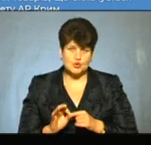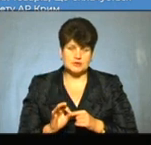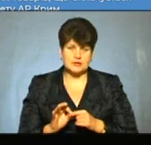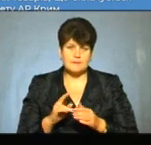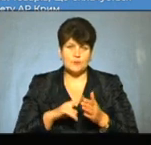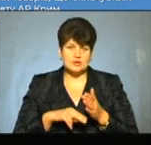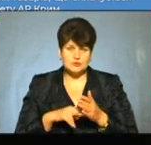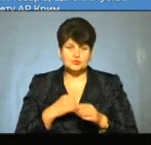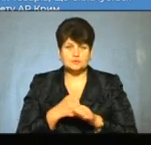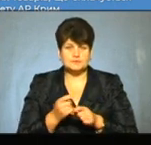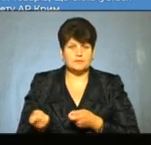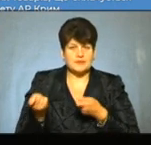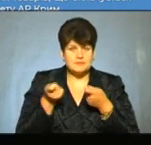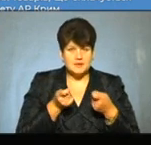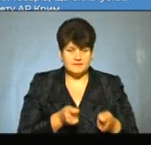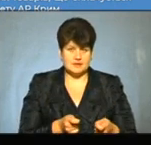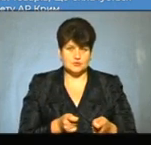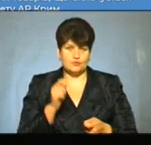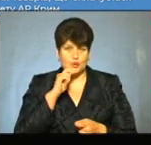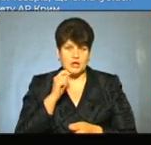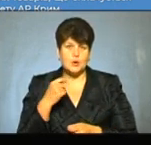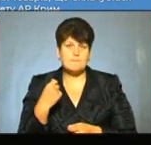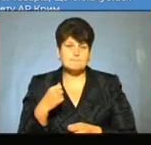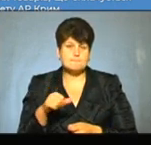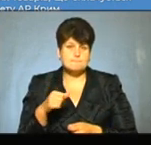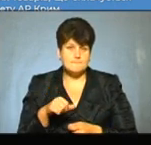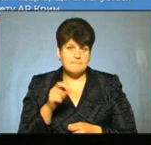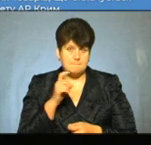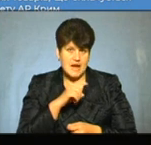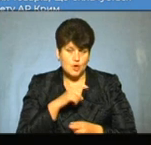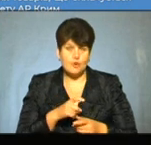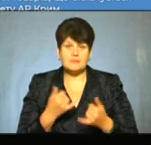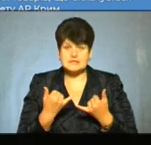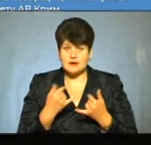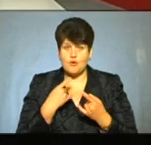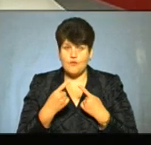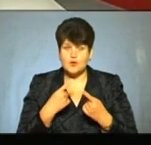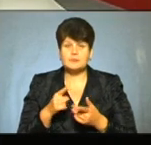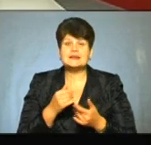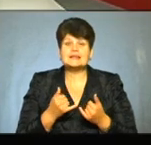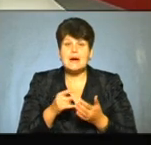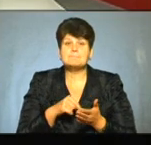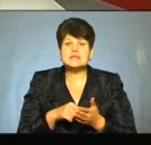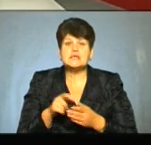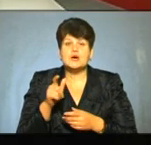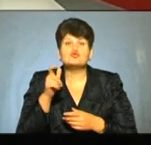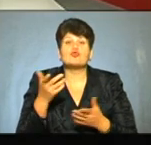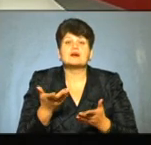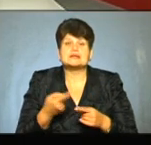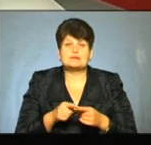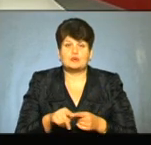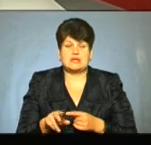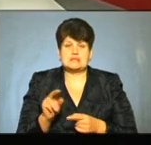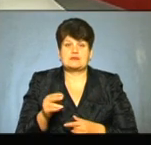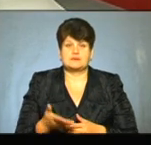податку з виробленого та ввезеного в Україну пального. Саме про цю цифру ми говоримо, для міста Черткова, це яка була сума оцих